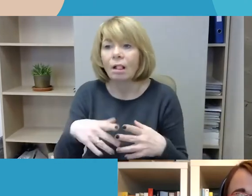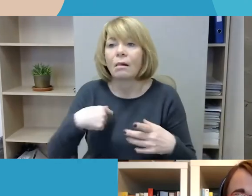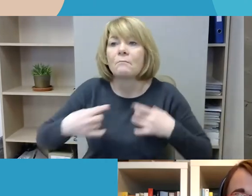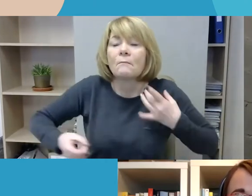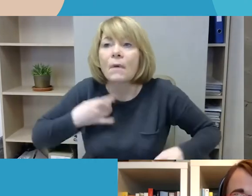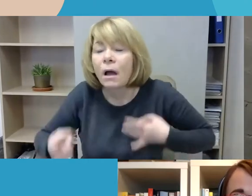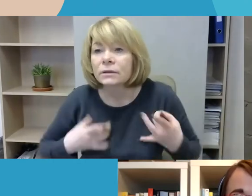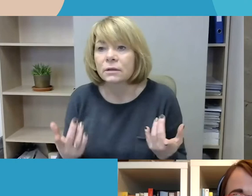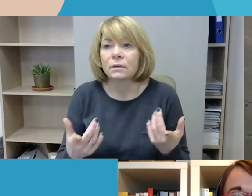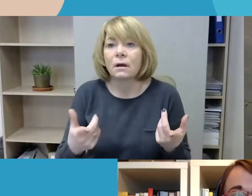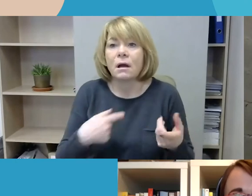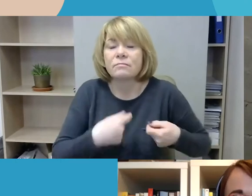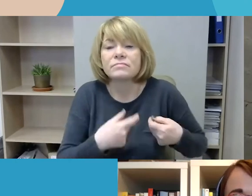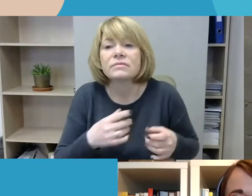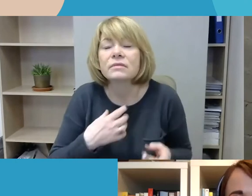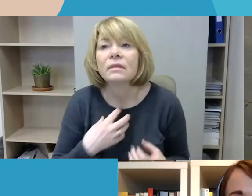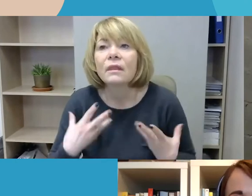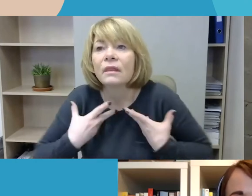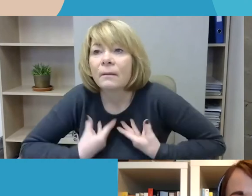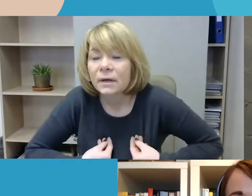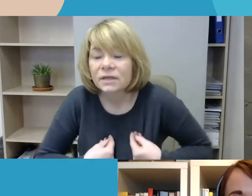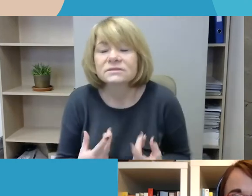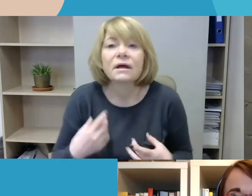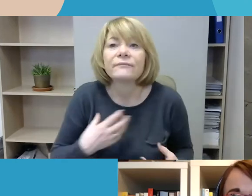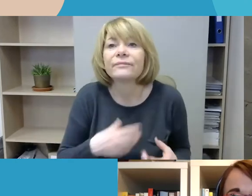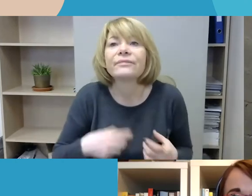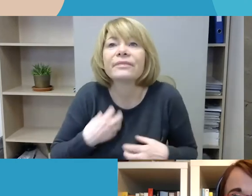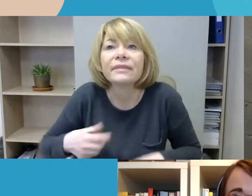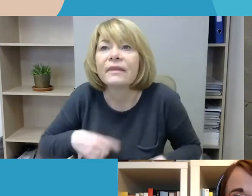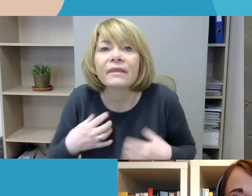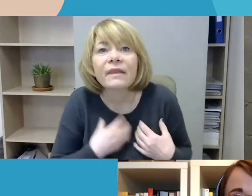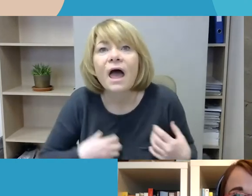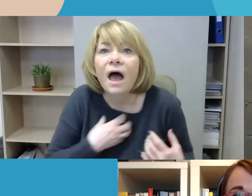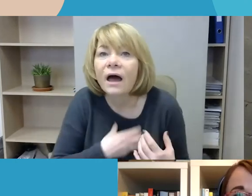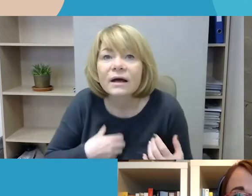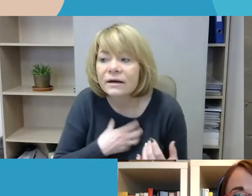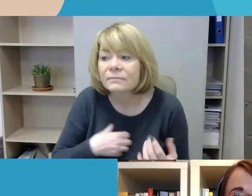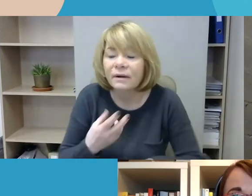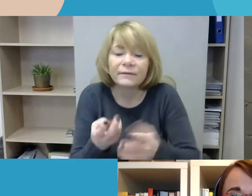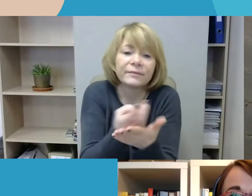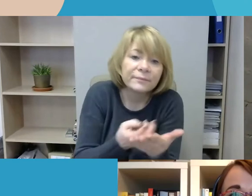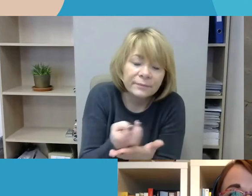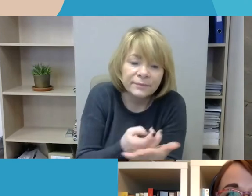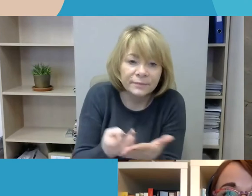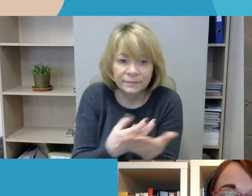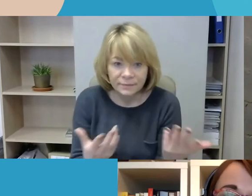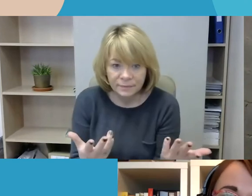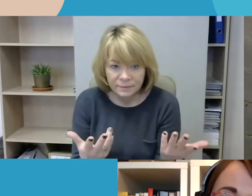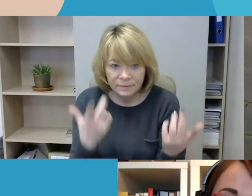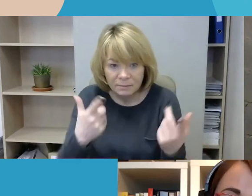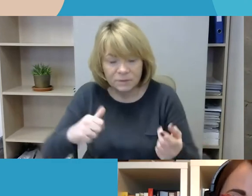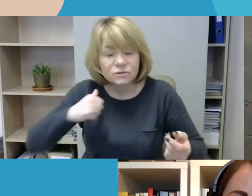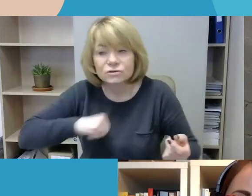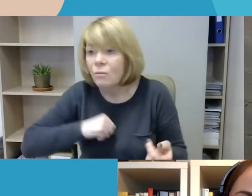jausmus, dideliai bendruomeniai žmonių. Ir taip pat, ką parodė tyrimas, kad kai kurie žmonės, kurie nesitiki, kad kas